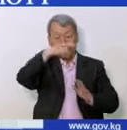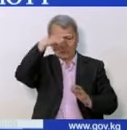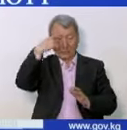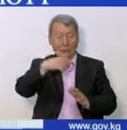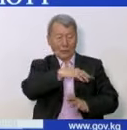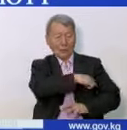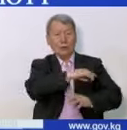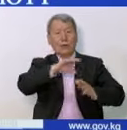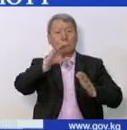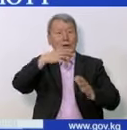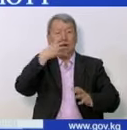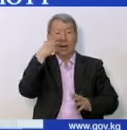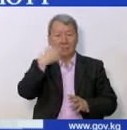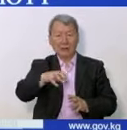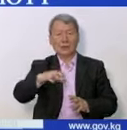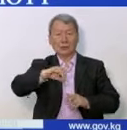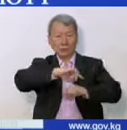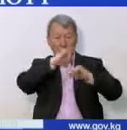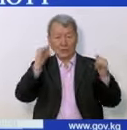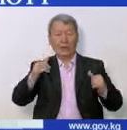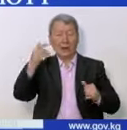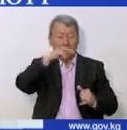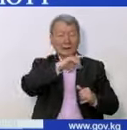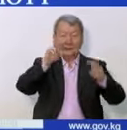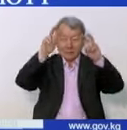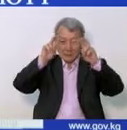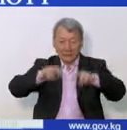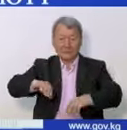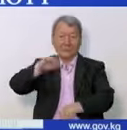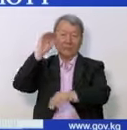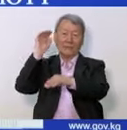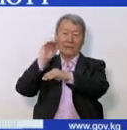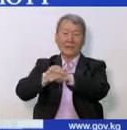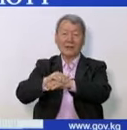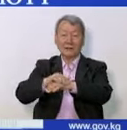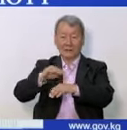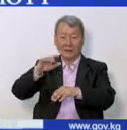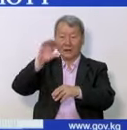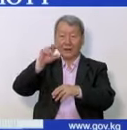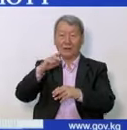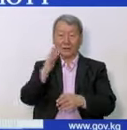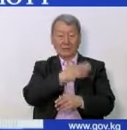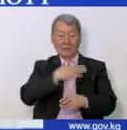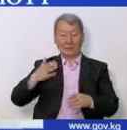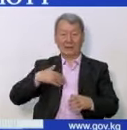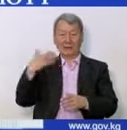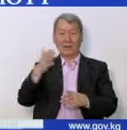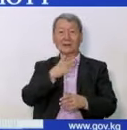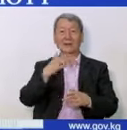усилилась. И при обследовании у него была выявлена двухсторонняя пневмония.